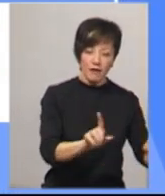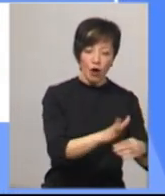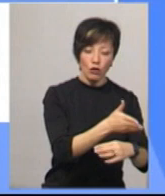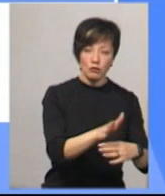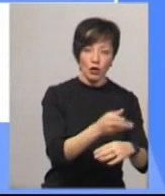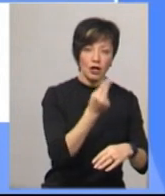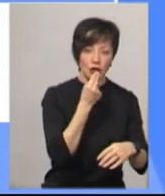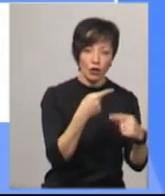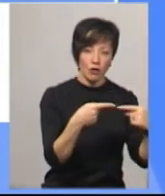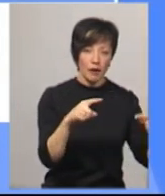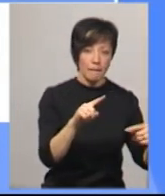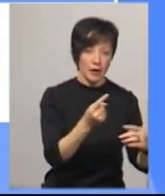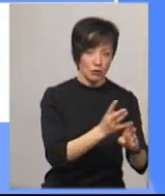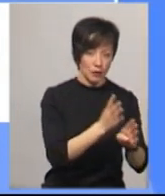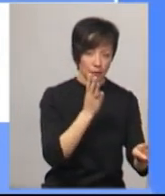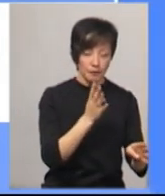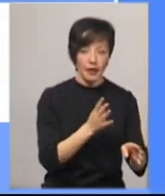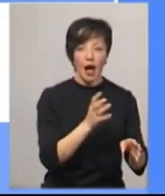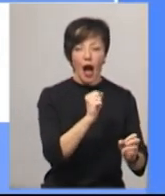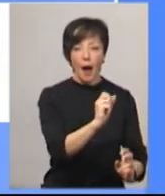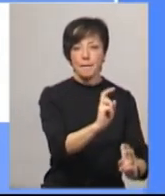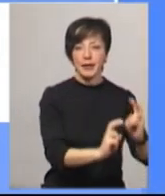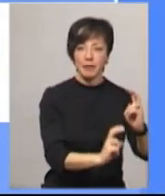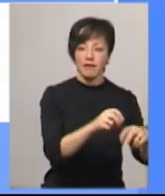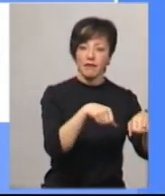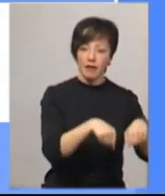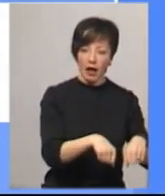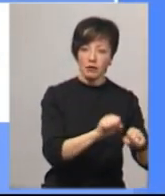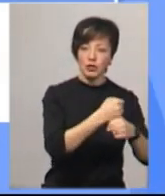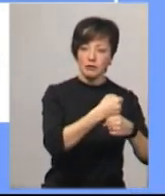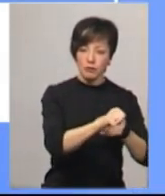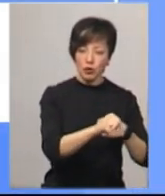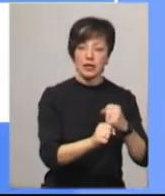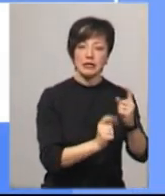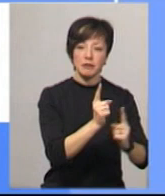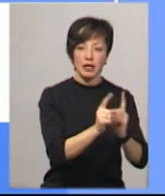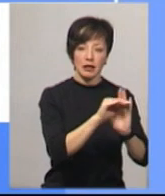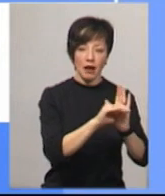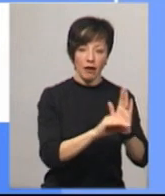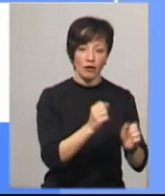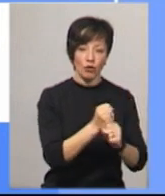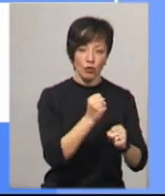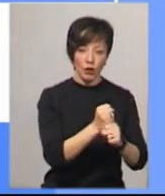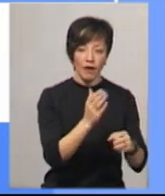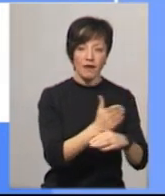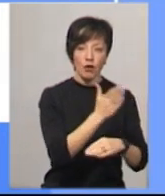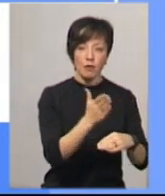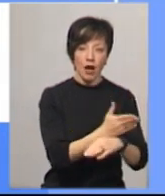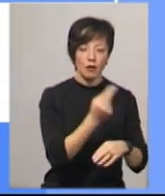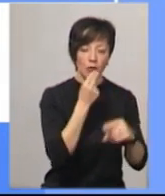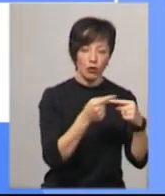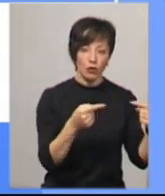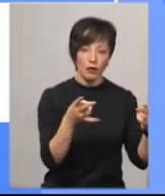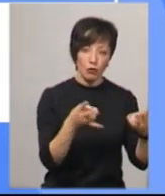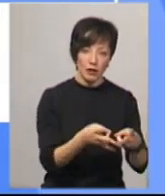харчів і товарів першої потреби. А підприємства влада може змусити змінити графік роботи і виробляти продукцію, необхідну